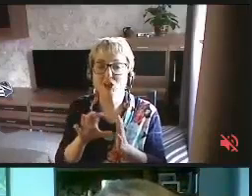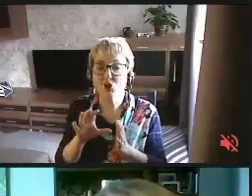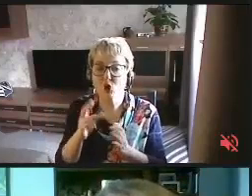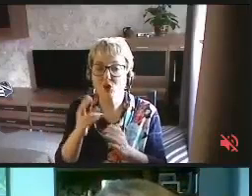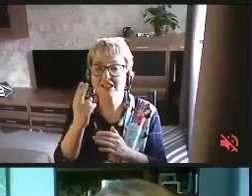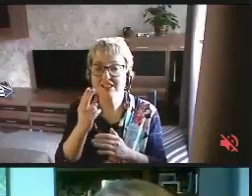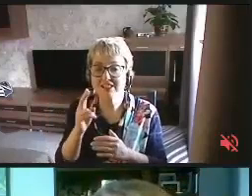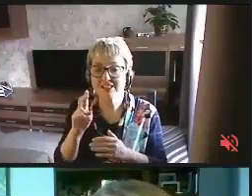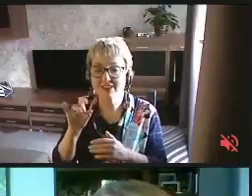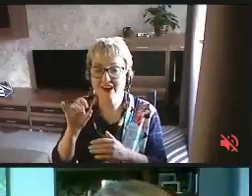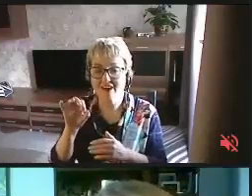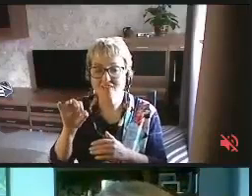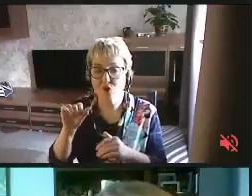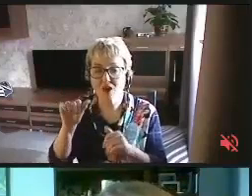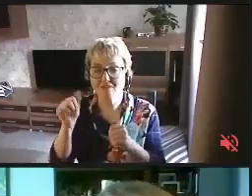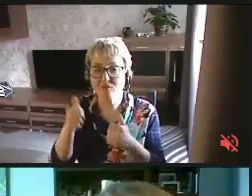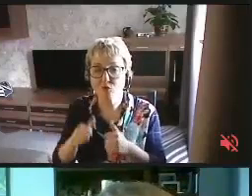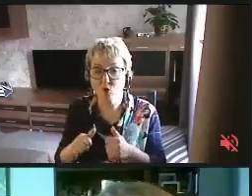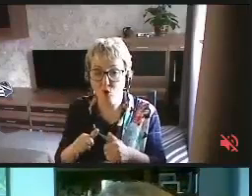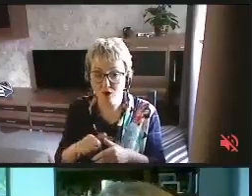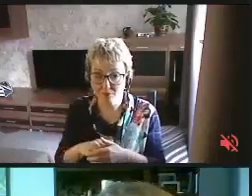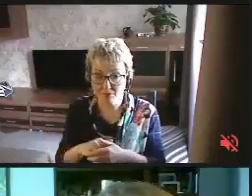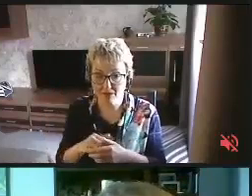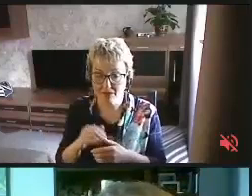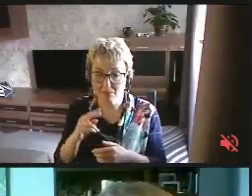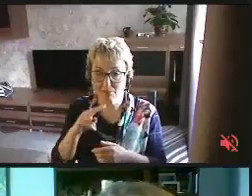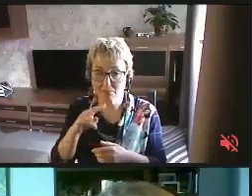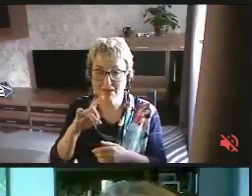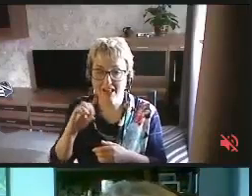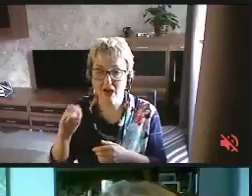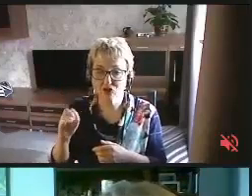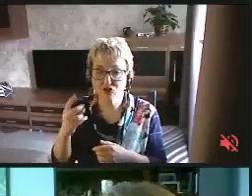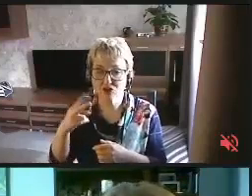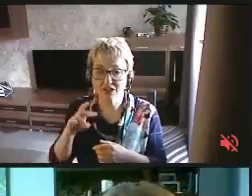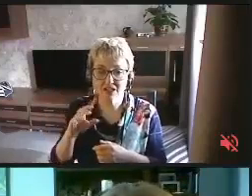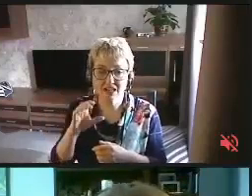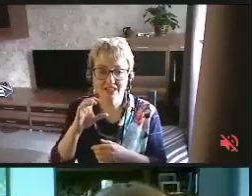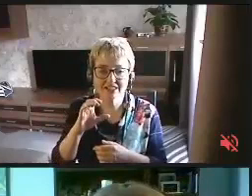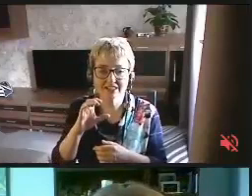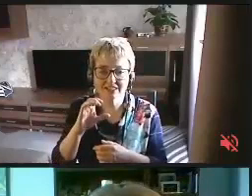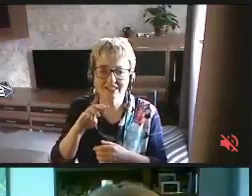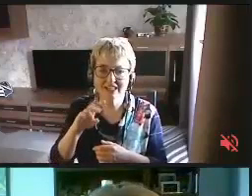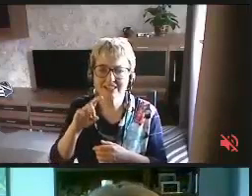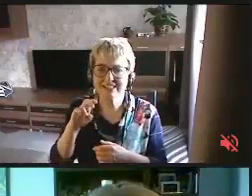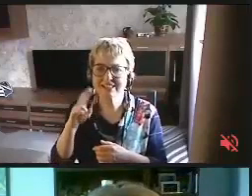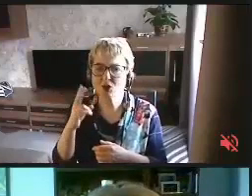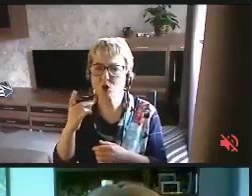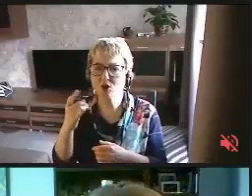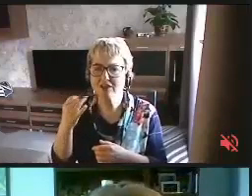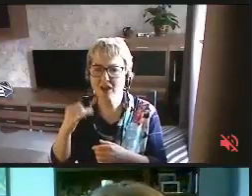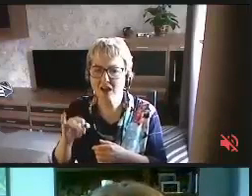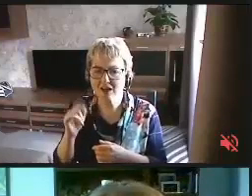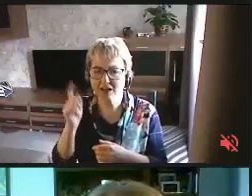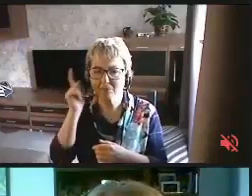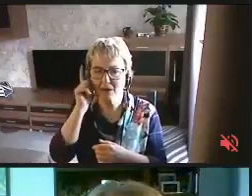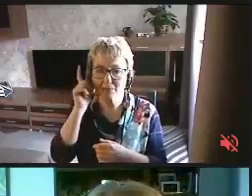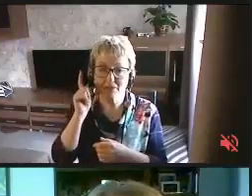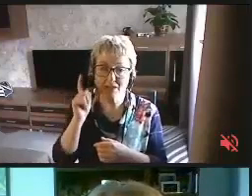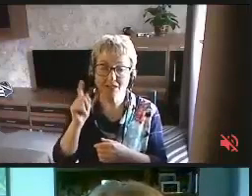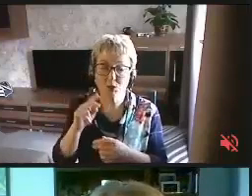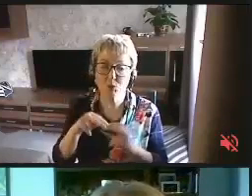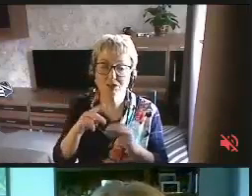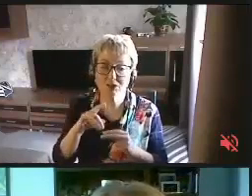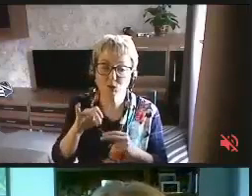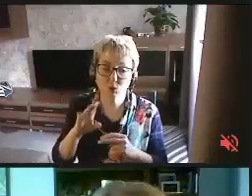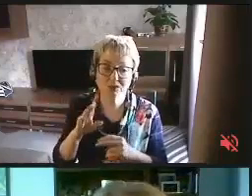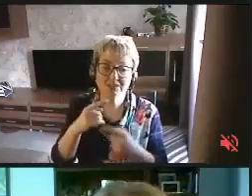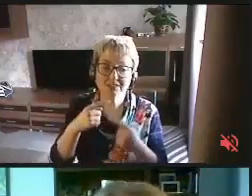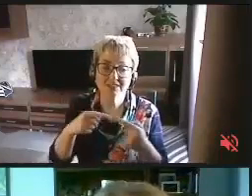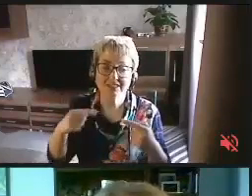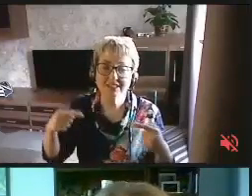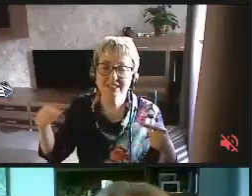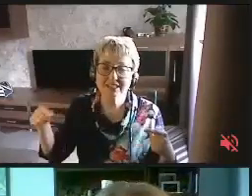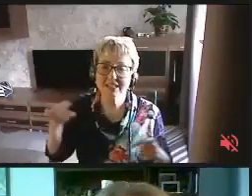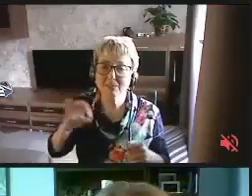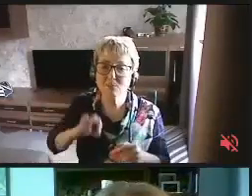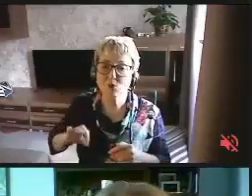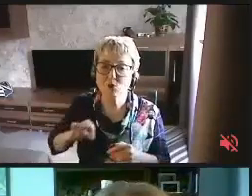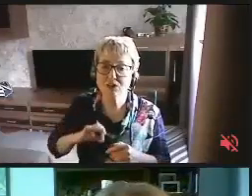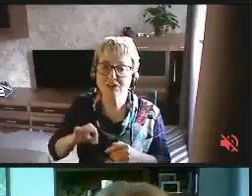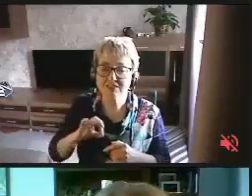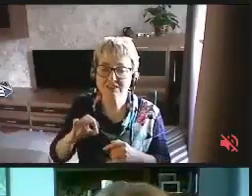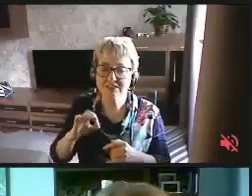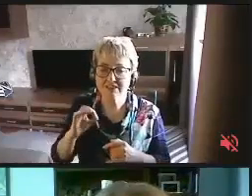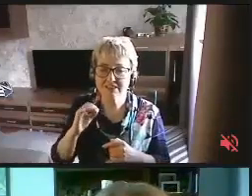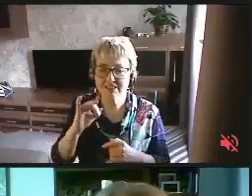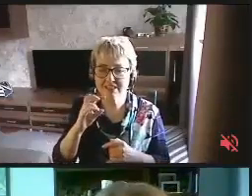-цифровой форме. Приложение для стационарных и мобильных устройств, иные пользовательские